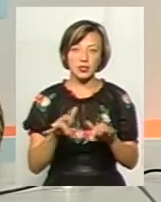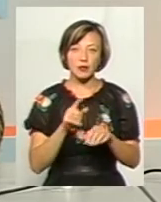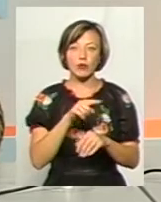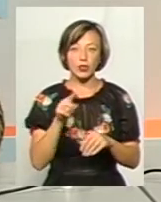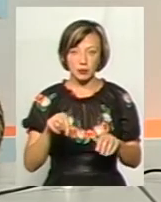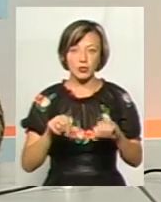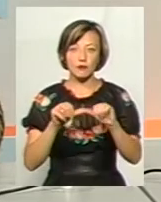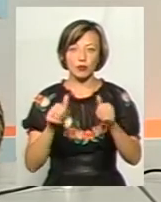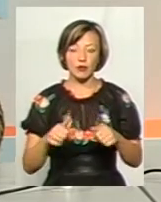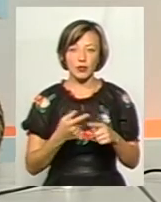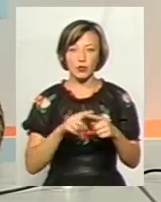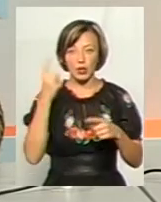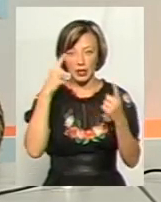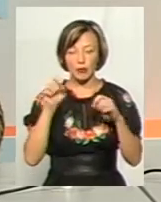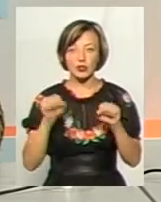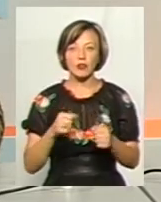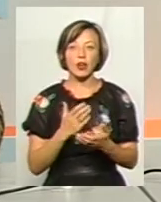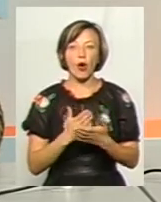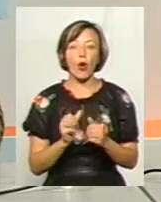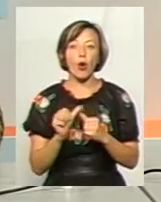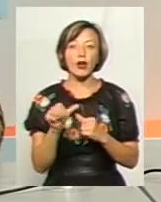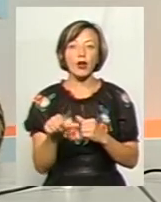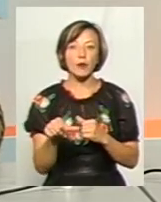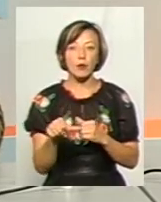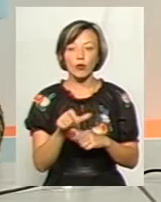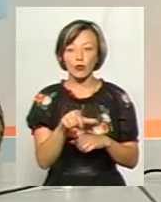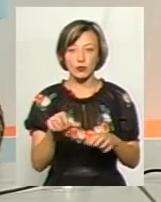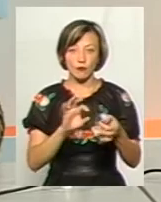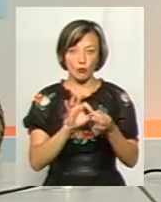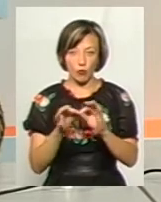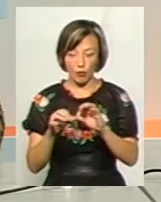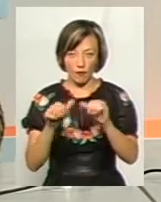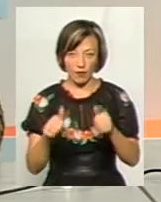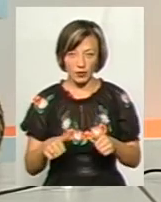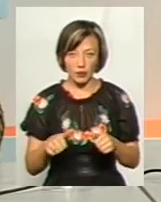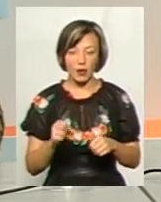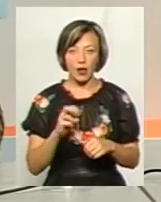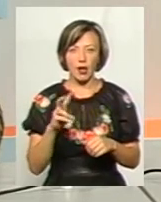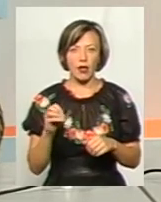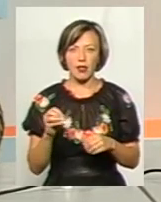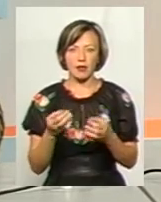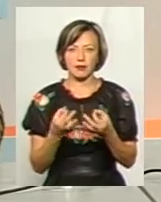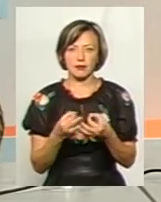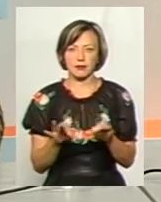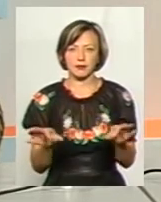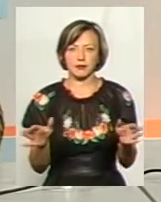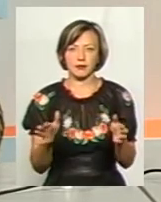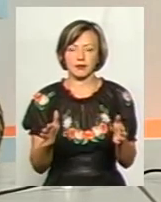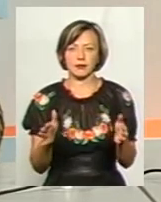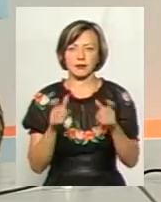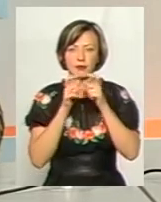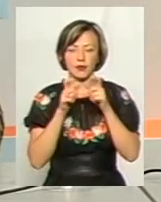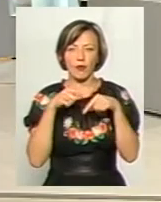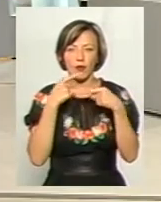вони би сформулювали цю ідею. Вона, можливо, і є в окремих людях сформулювана. Але їм не дають голосу.